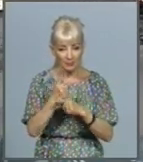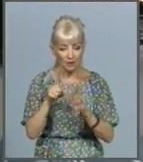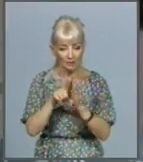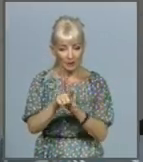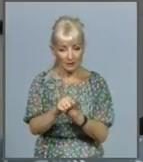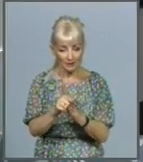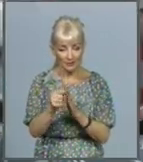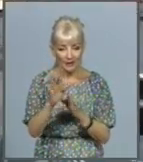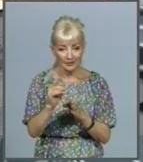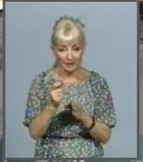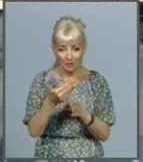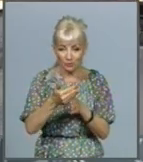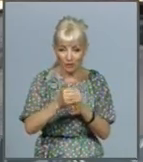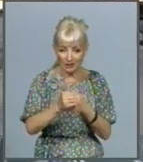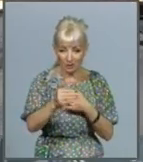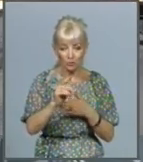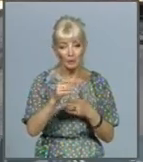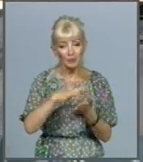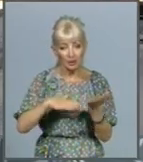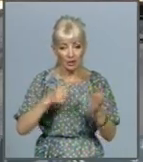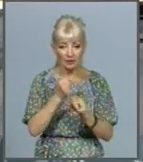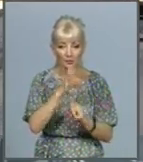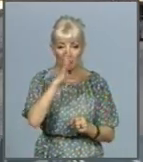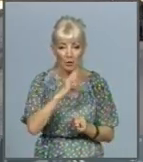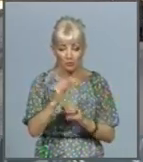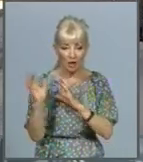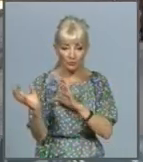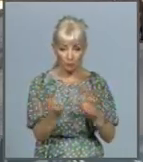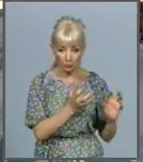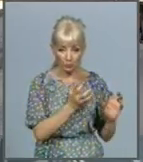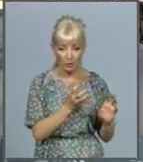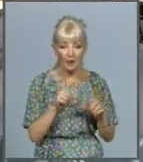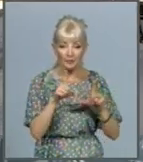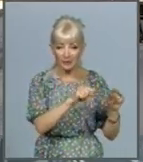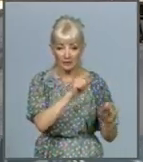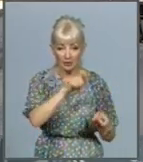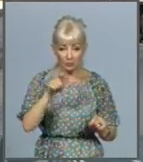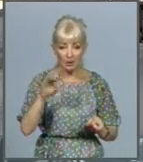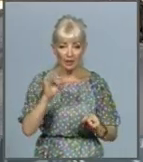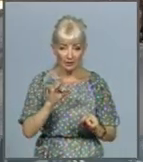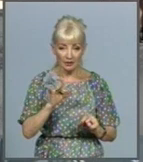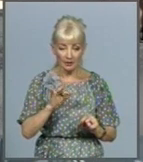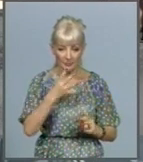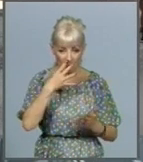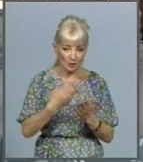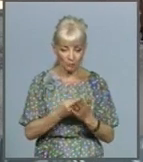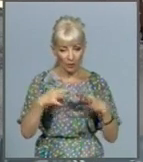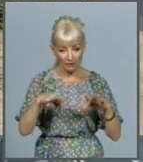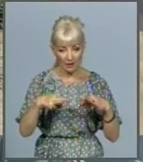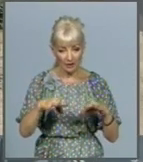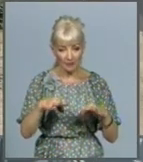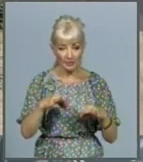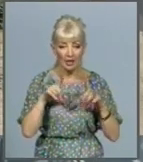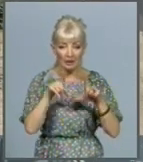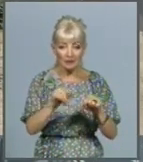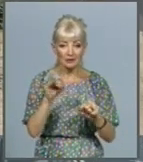і маршрутний транспорт, може двигатися, перевозити людей, і частний транспорт може їздити і виконувати свої функції.